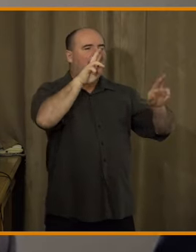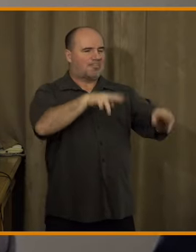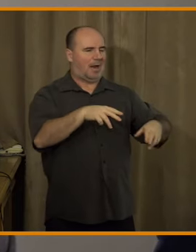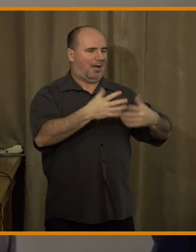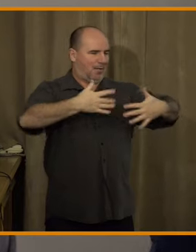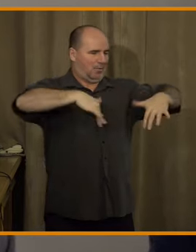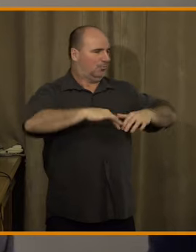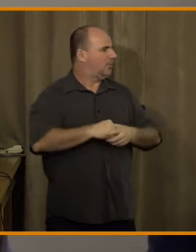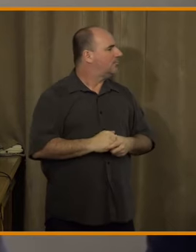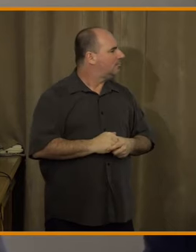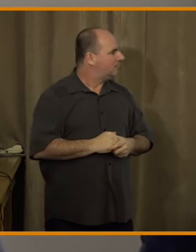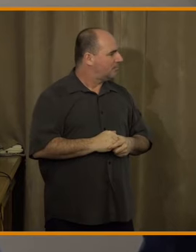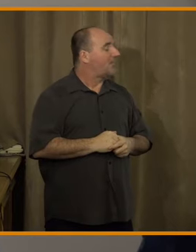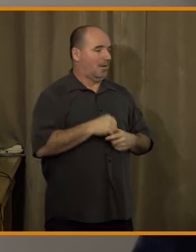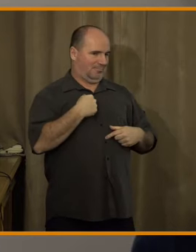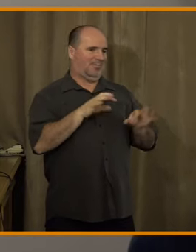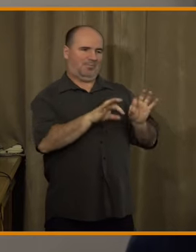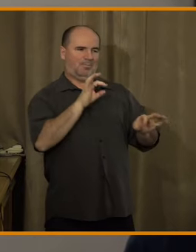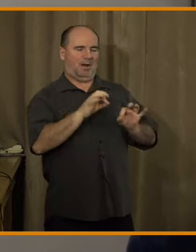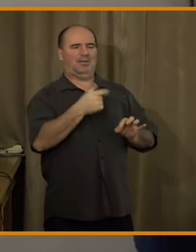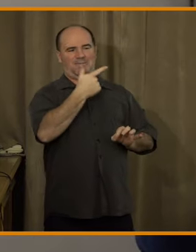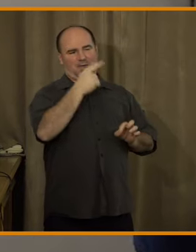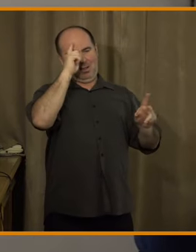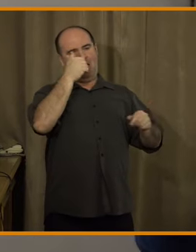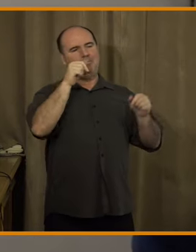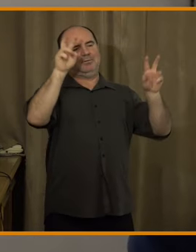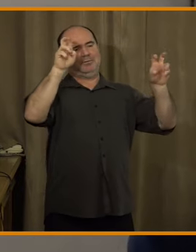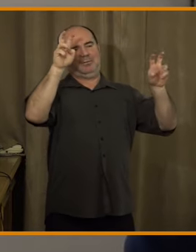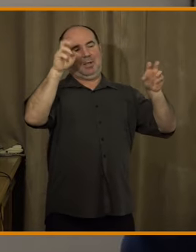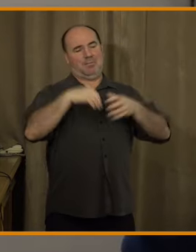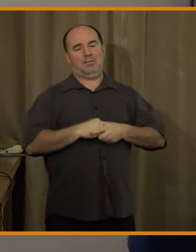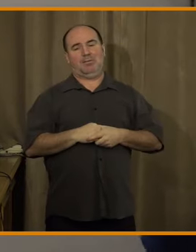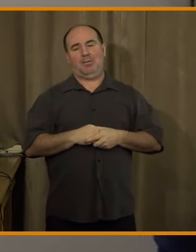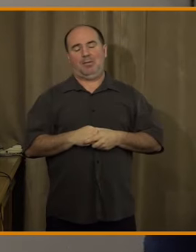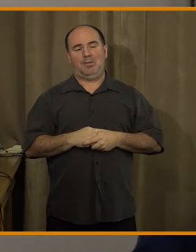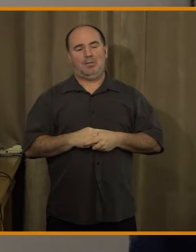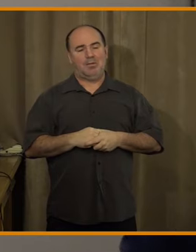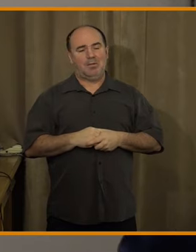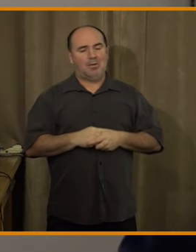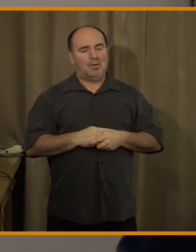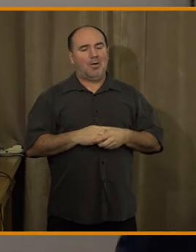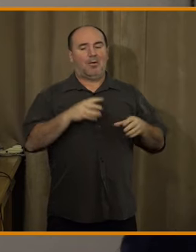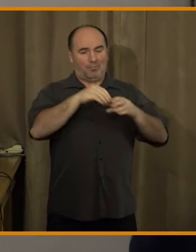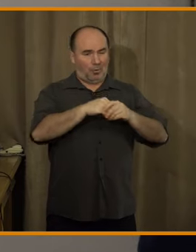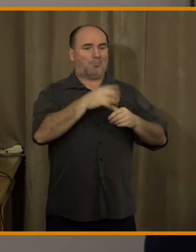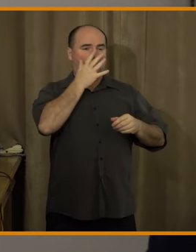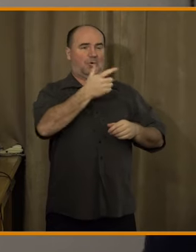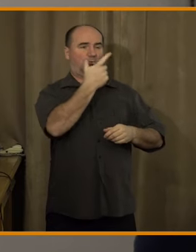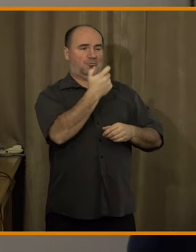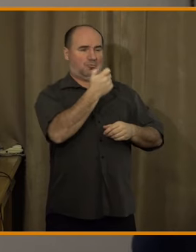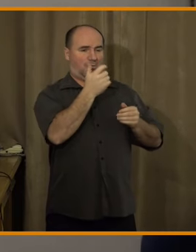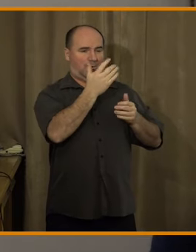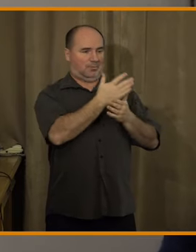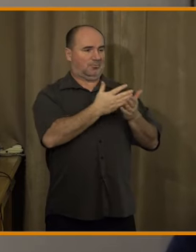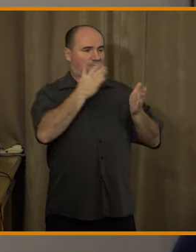vybrali dvě taková témata, která právě budeme představovat i v tom druhém a pak ve třetím panelu. To znamená, ptali